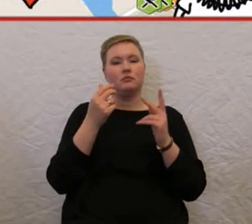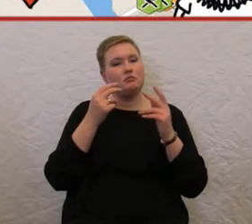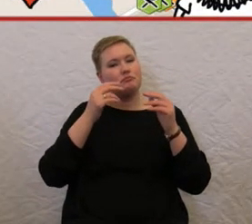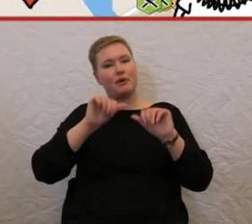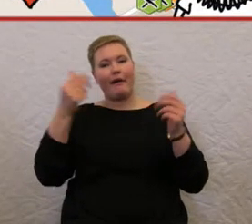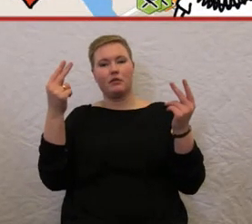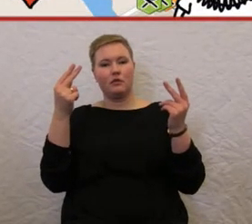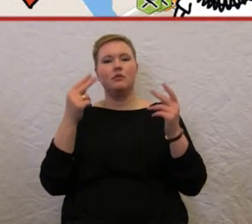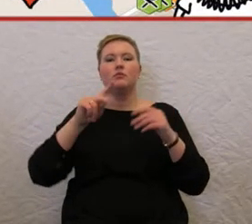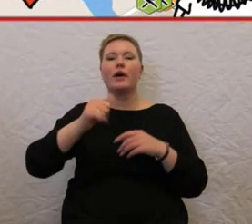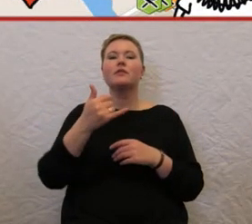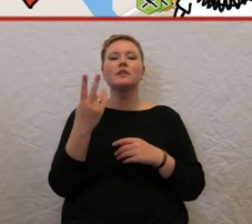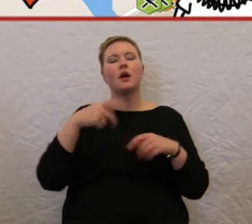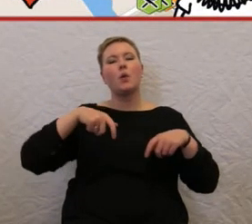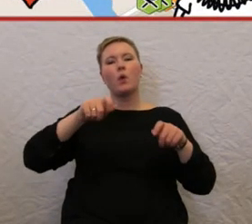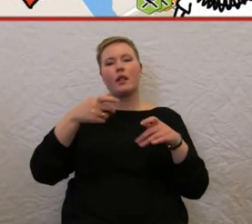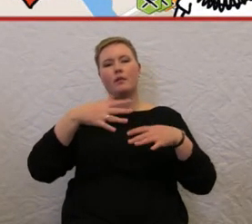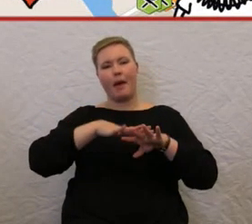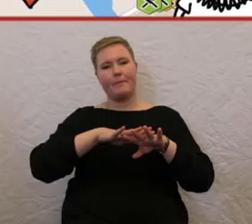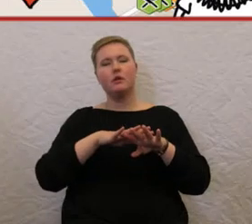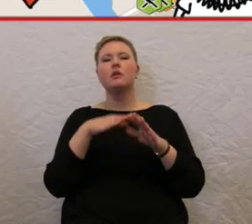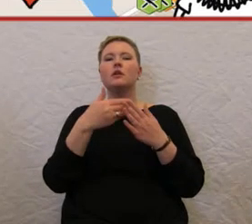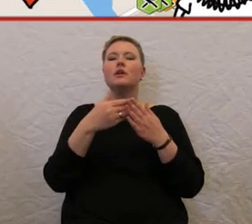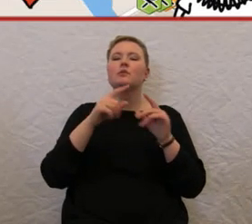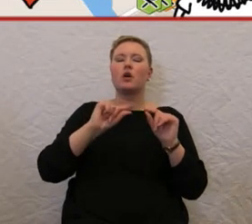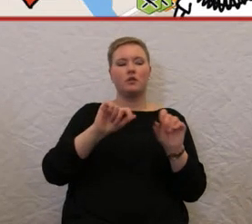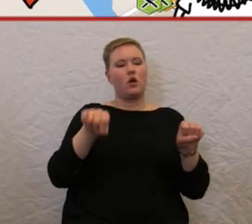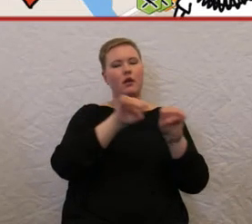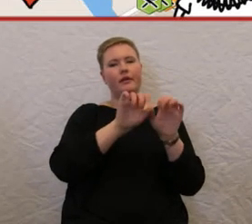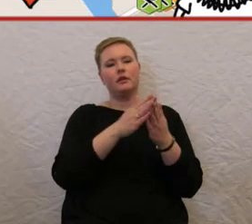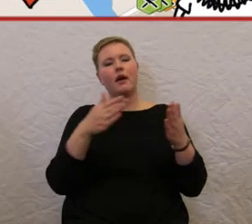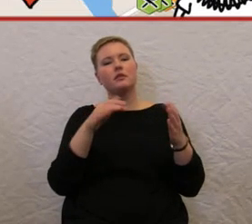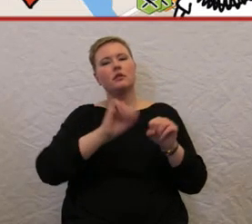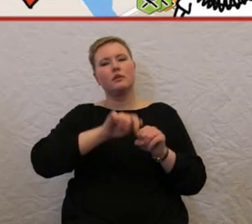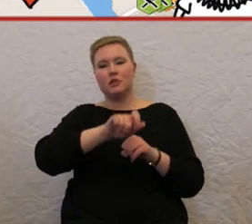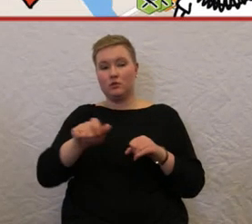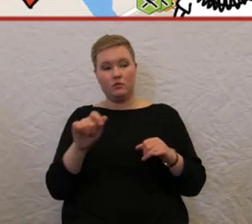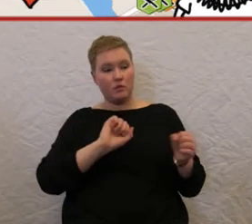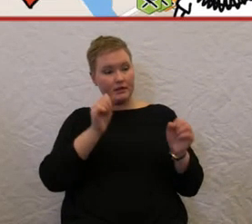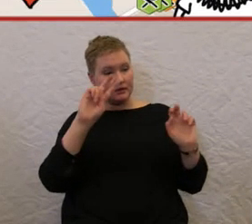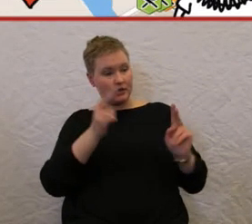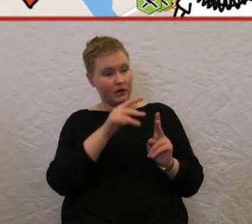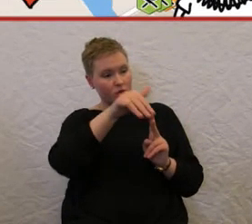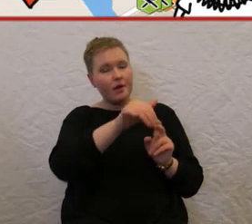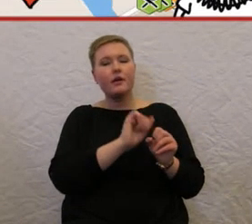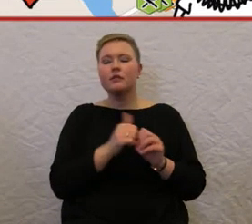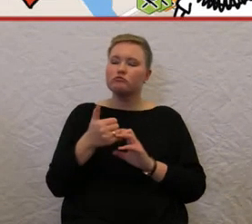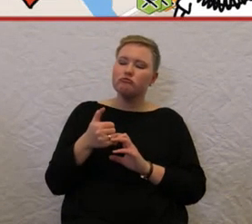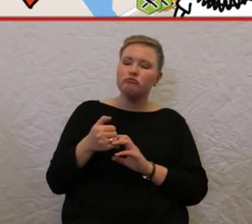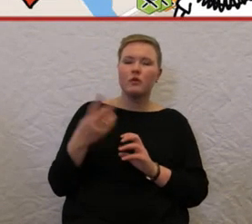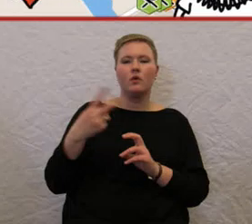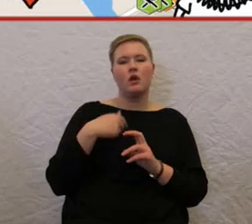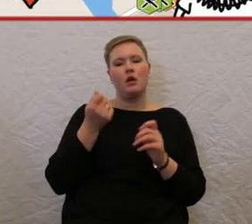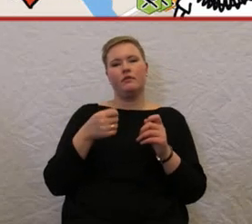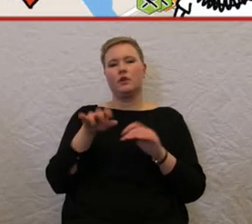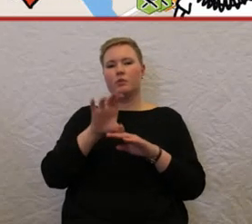rollstuhlgerechte Orte, auf der Menschen mit Mobilitätseinschränkungen, mit ihrem Smartphone oder eben am Browser Orte bewerten können,